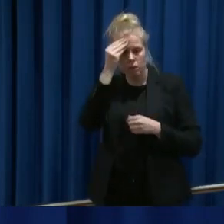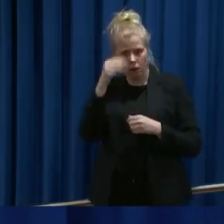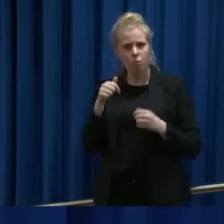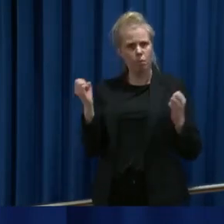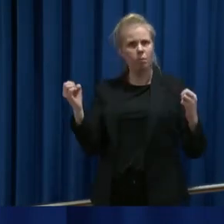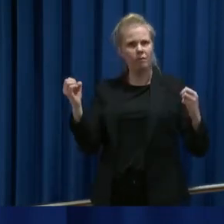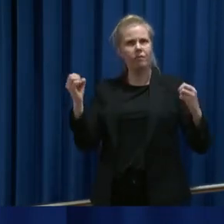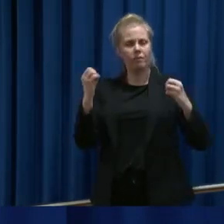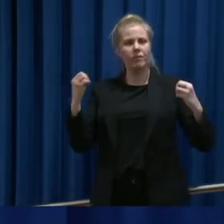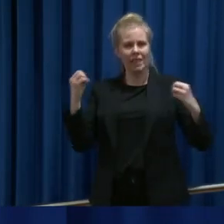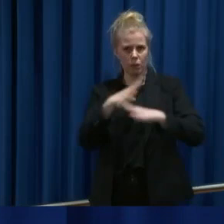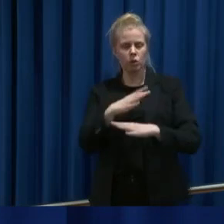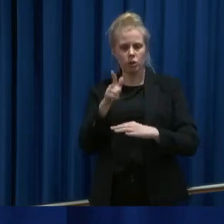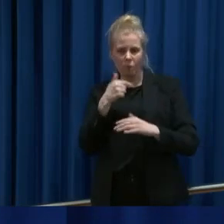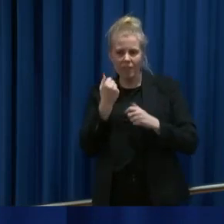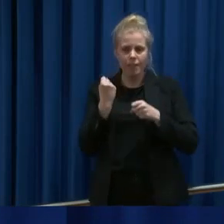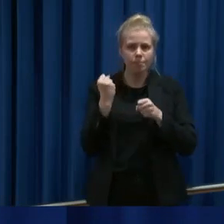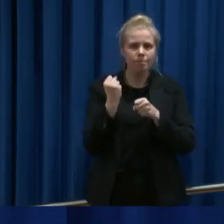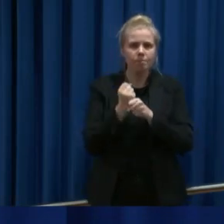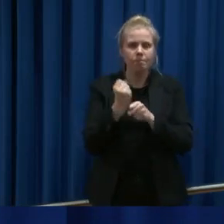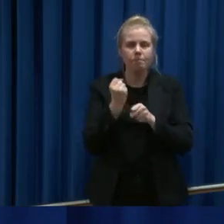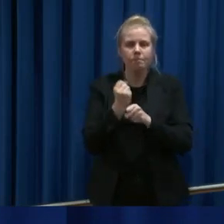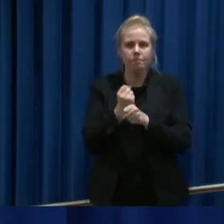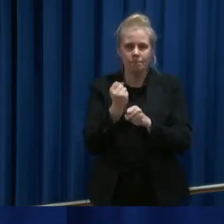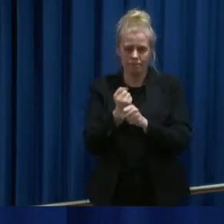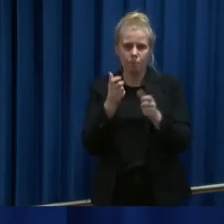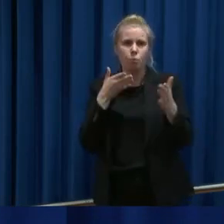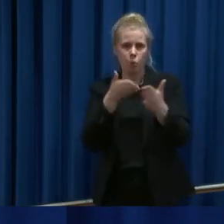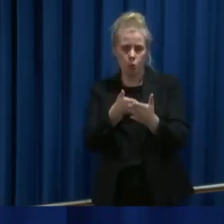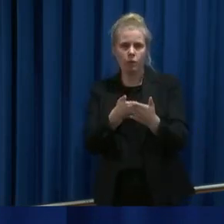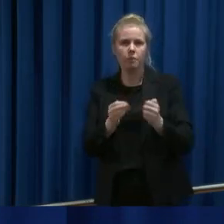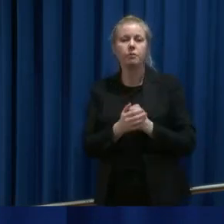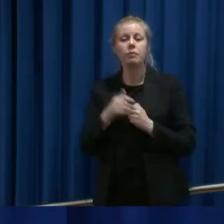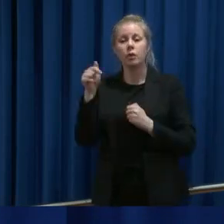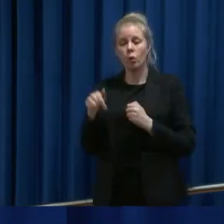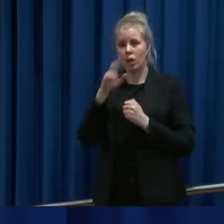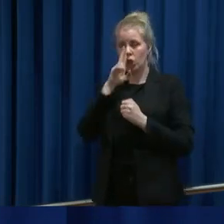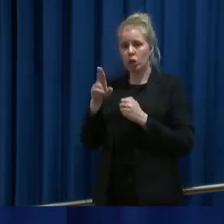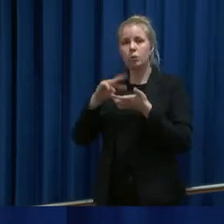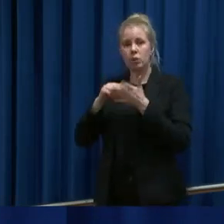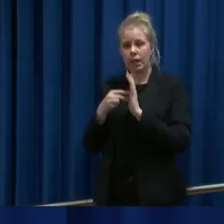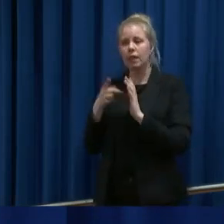nå kjemper imot. Nå starter et helt nytt prosjekt som vil gi oss nettopp dette.